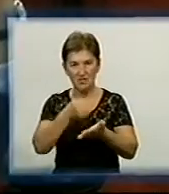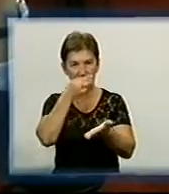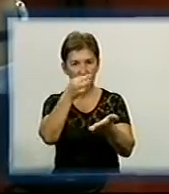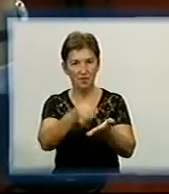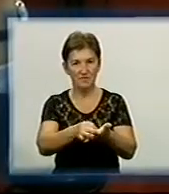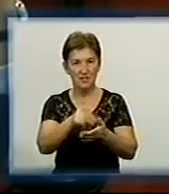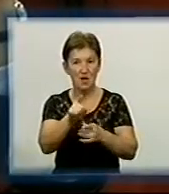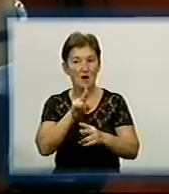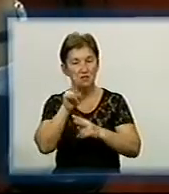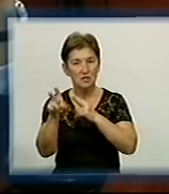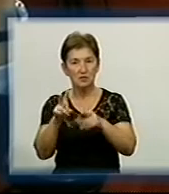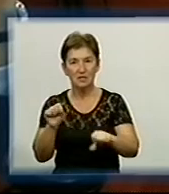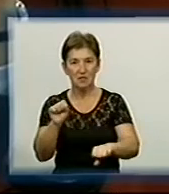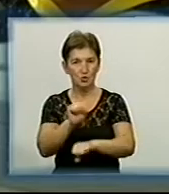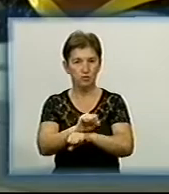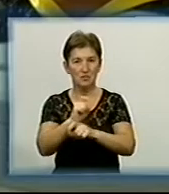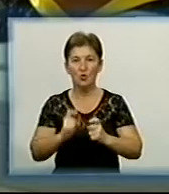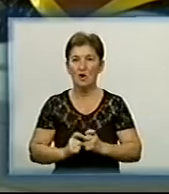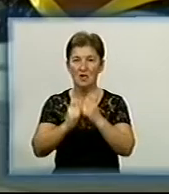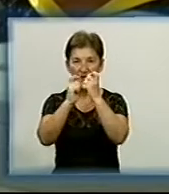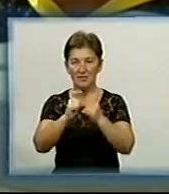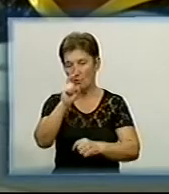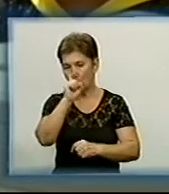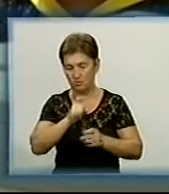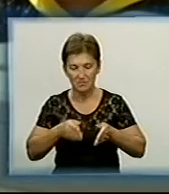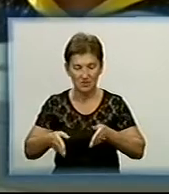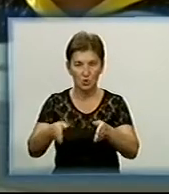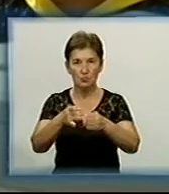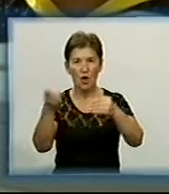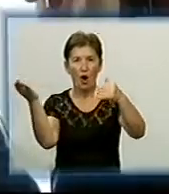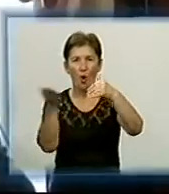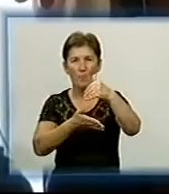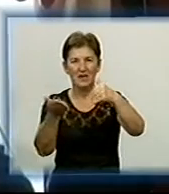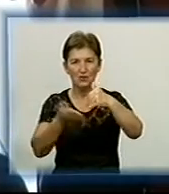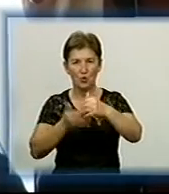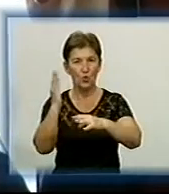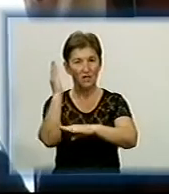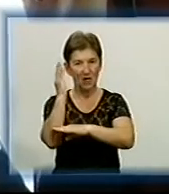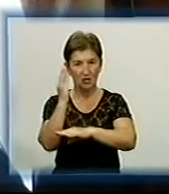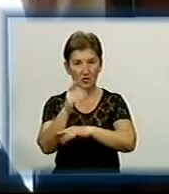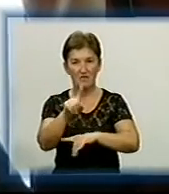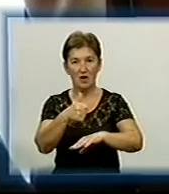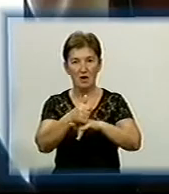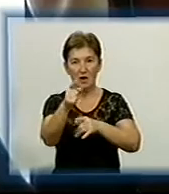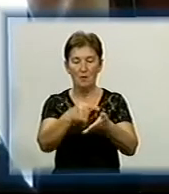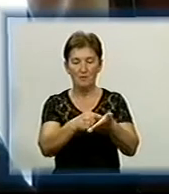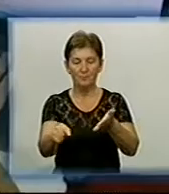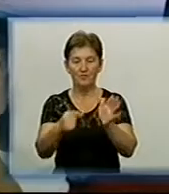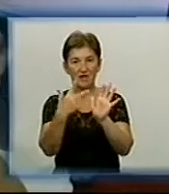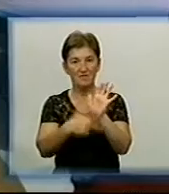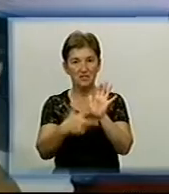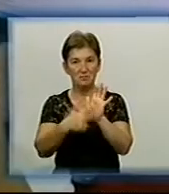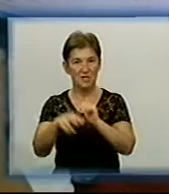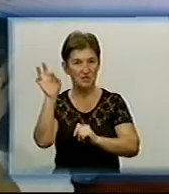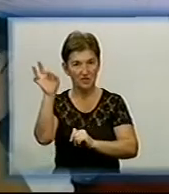області скаржились на зупинку ліфтів, ремонт дорожнього покриття, обрізку дерев та заміну водостічних труб Губернатор підкреслив, 80%